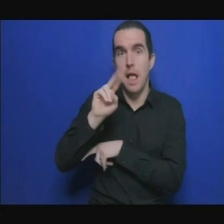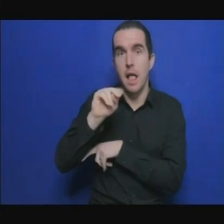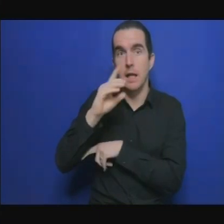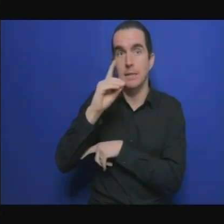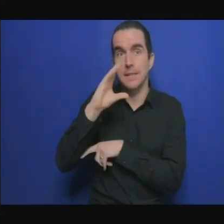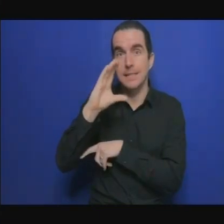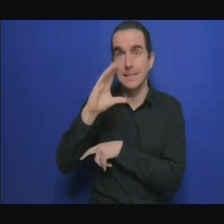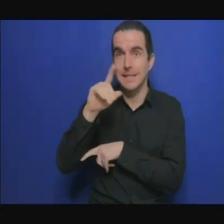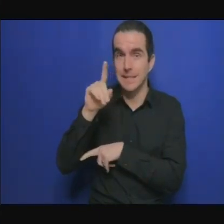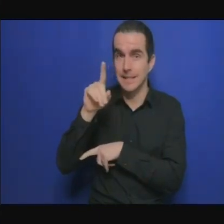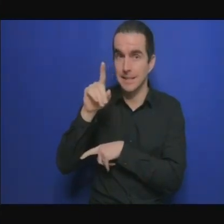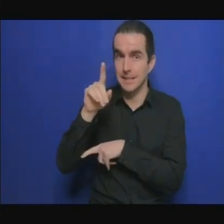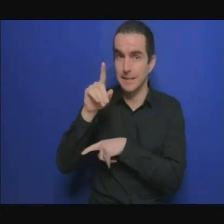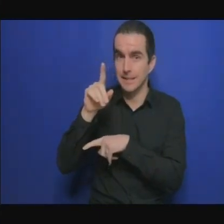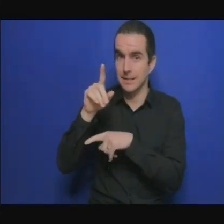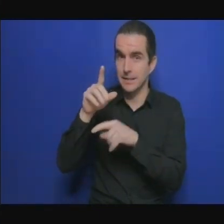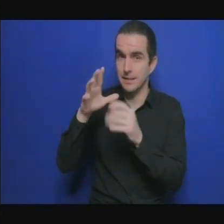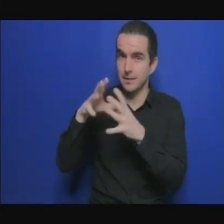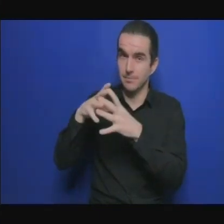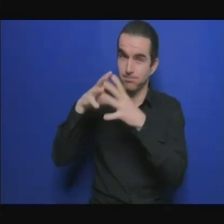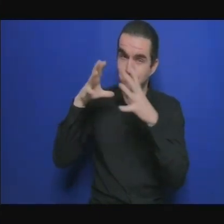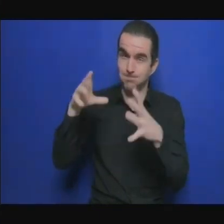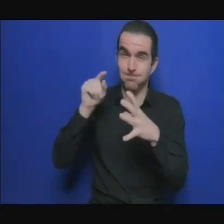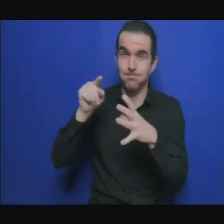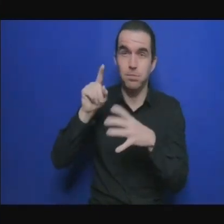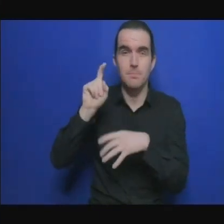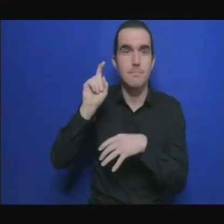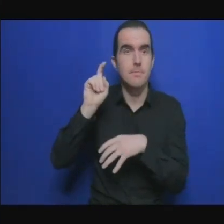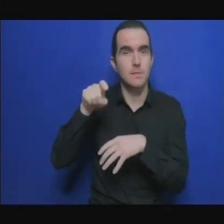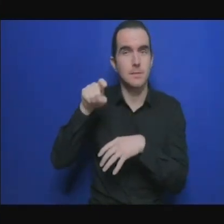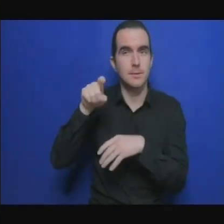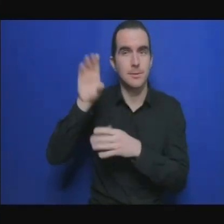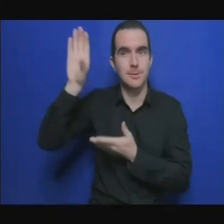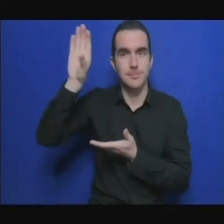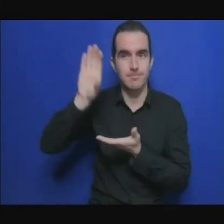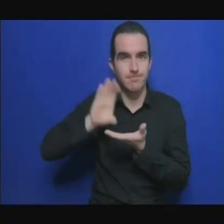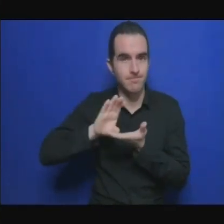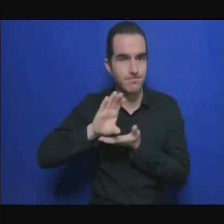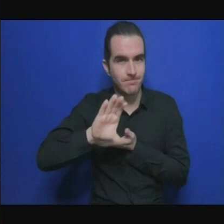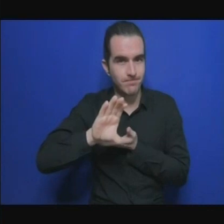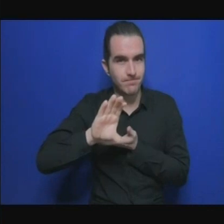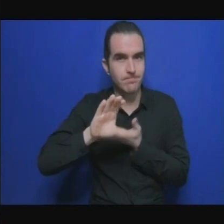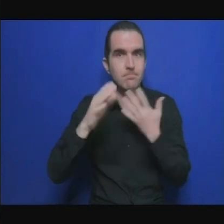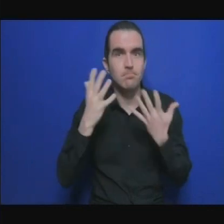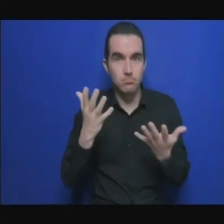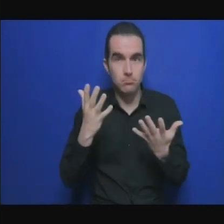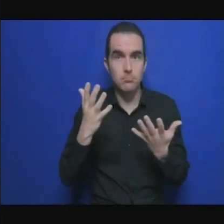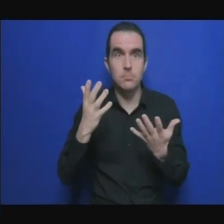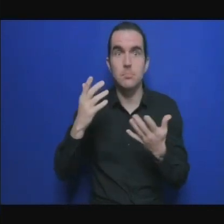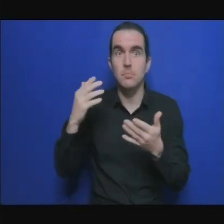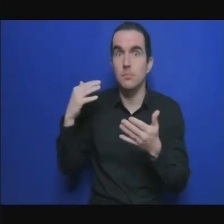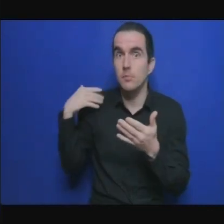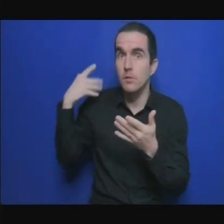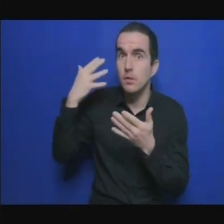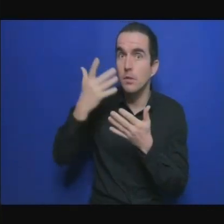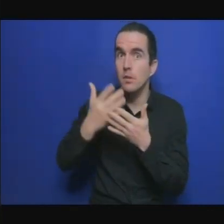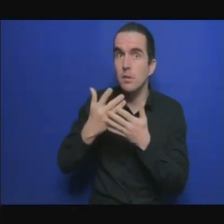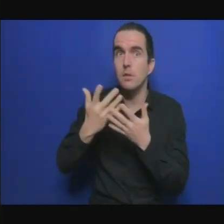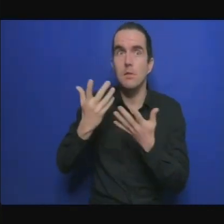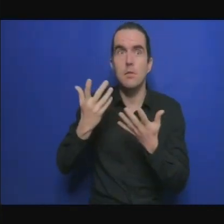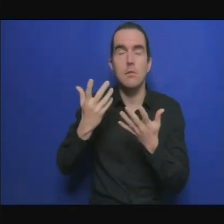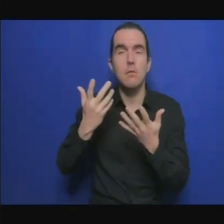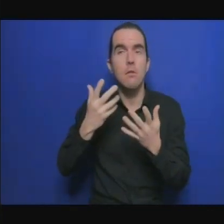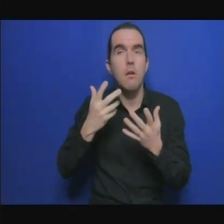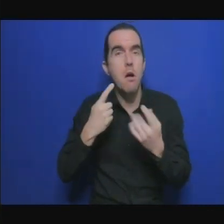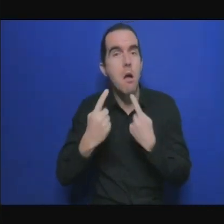Glasgow sert aussi de ça sert aussi à faire le point sur où est-ce qu'on